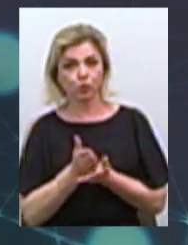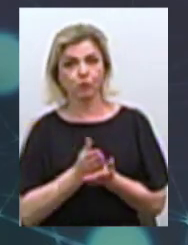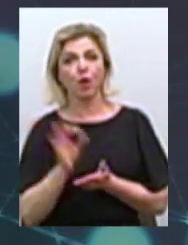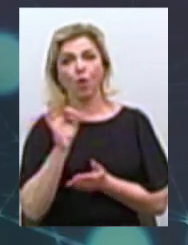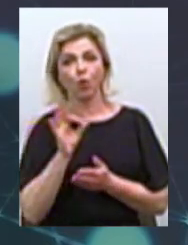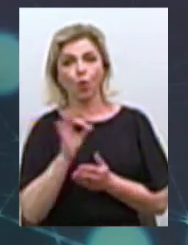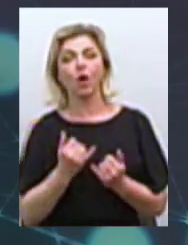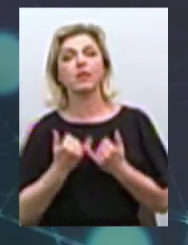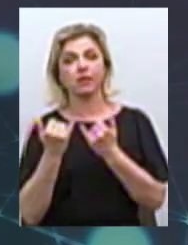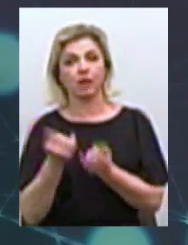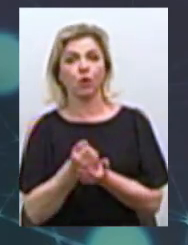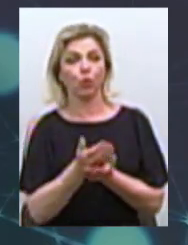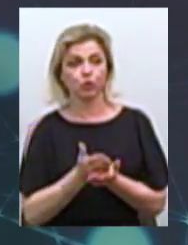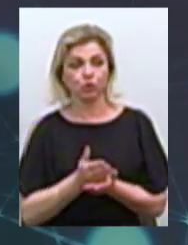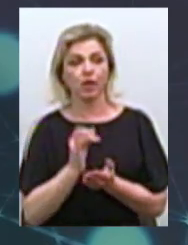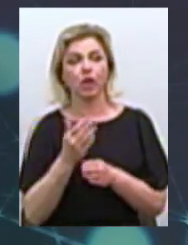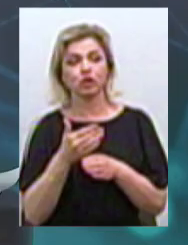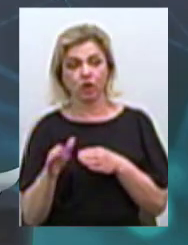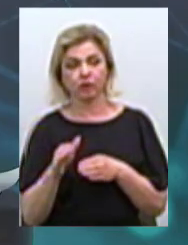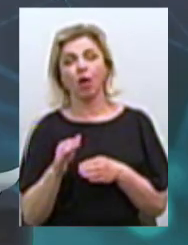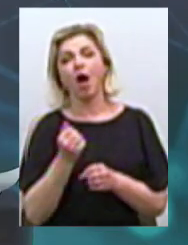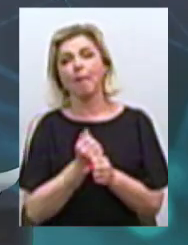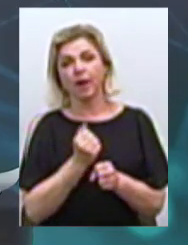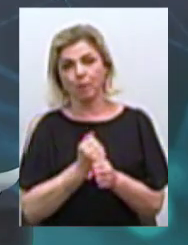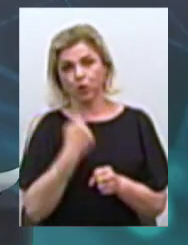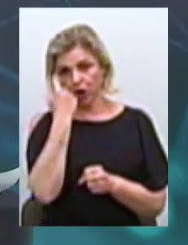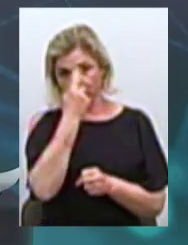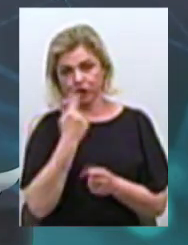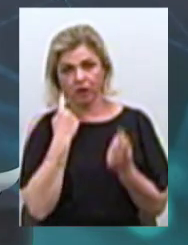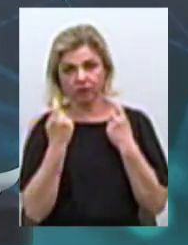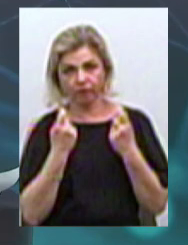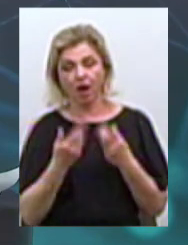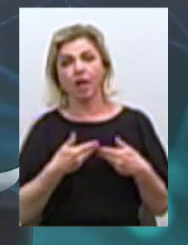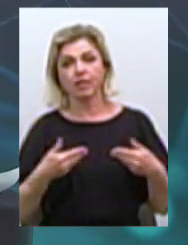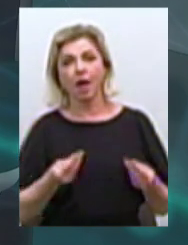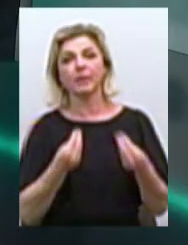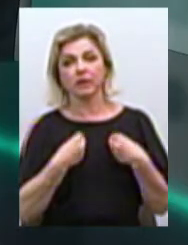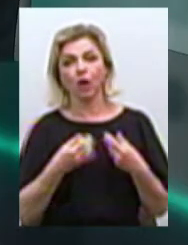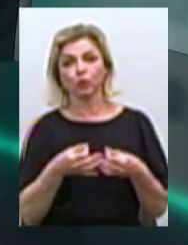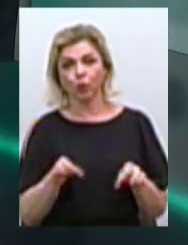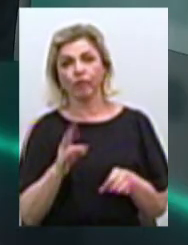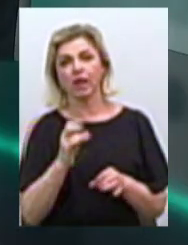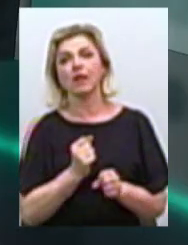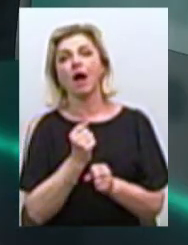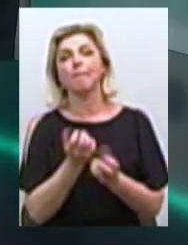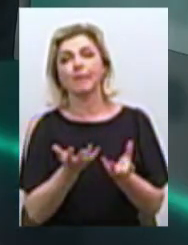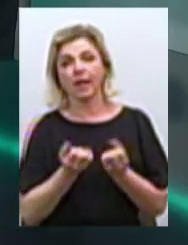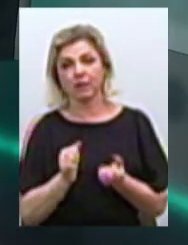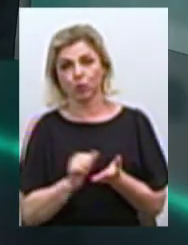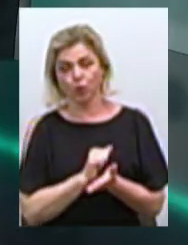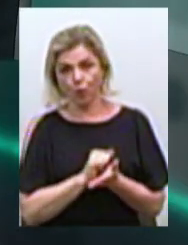послуг щодо часткової обробки персональних даних. Тобто, нам надано дозвіл на певну обробку на прийняття